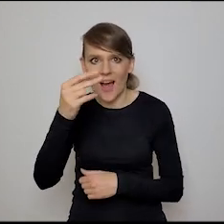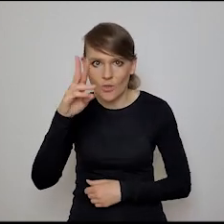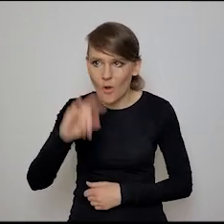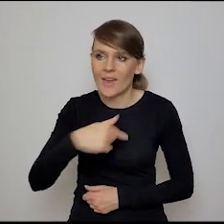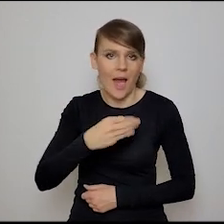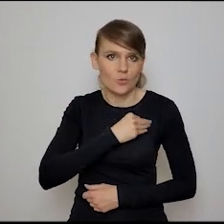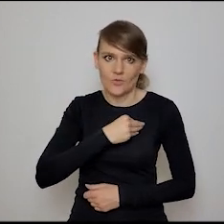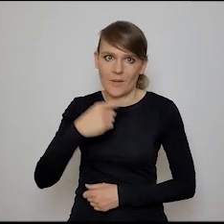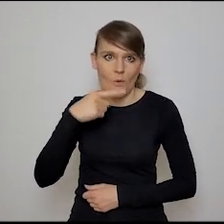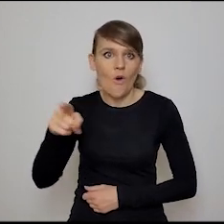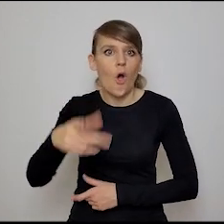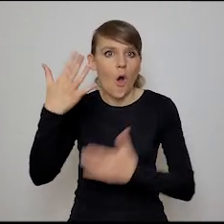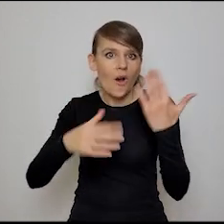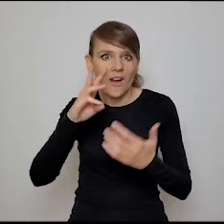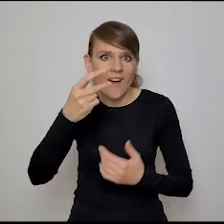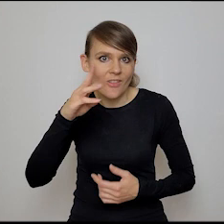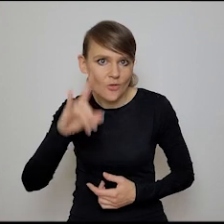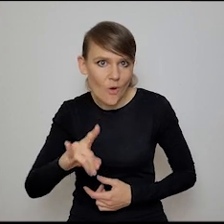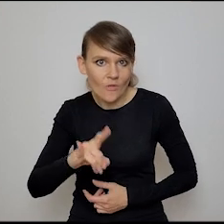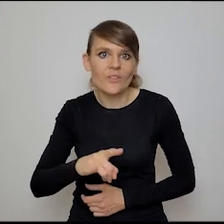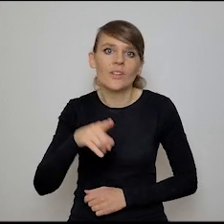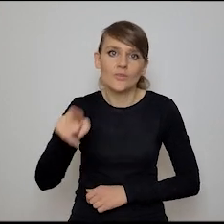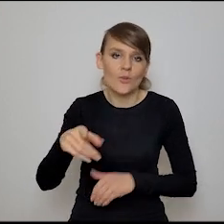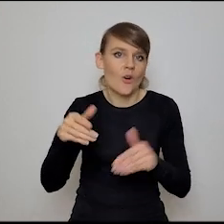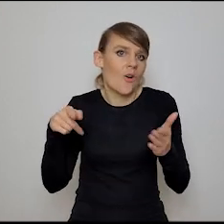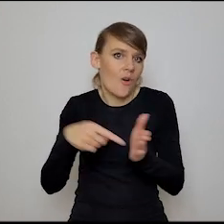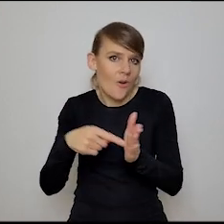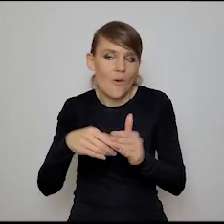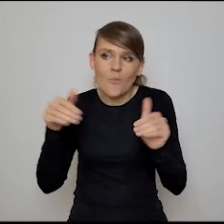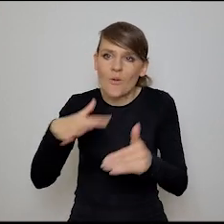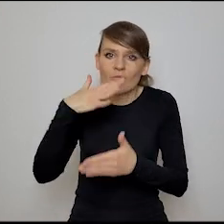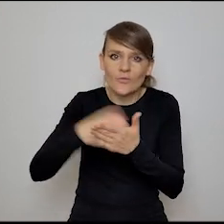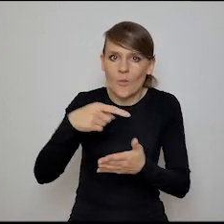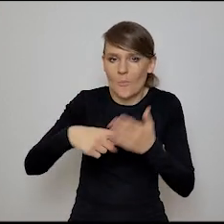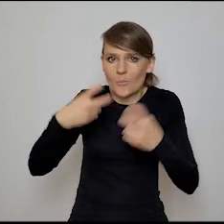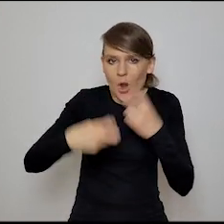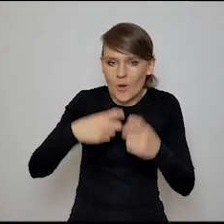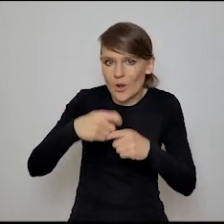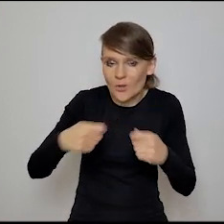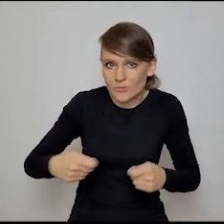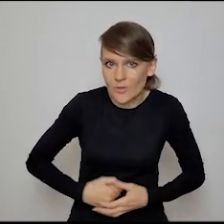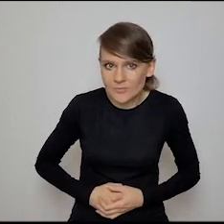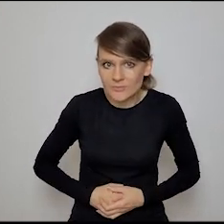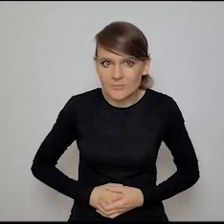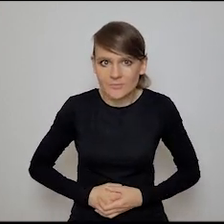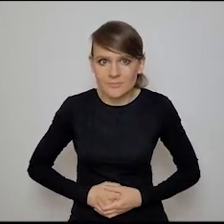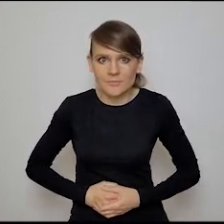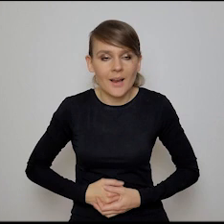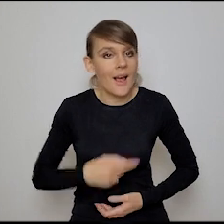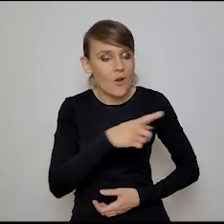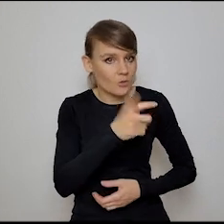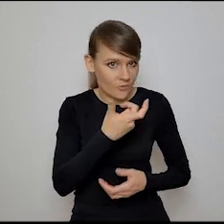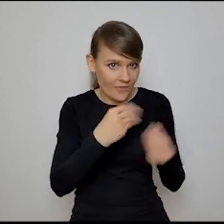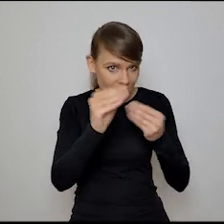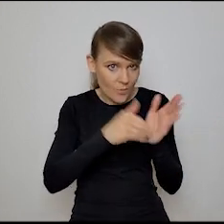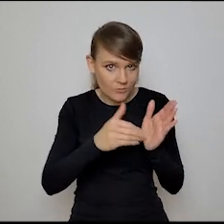powiem, że no, ten komputer kwantowy to jest jakiś interes na rozwiązanie tego problemu, znaczy... Aha, mnie energi potrzebuje? No